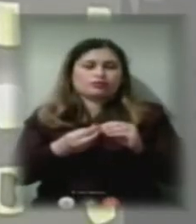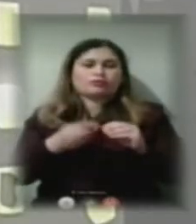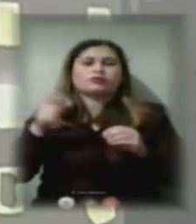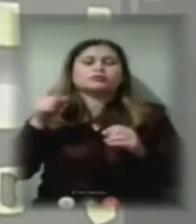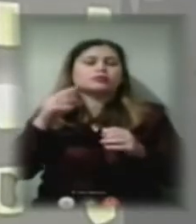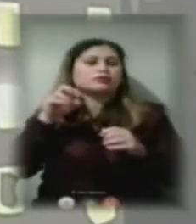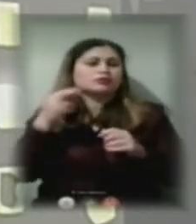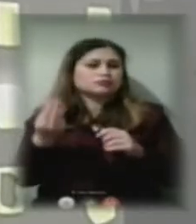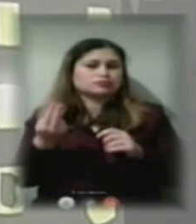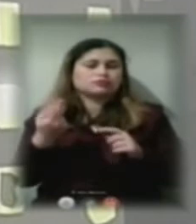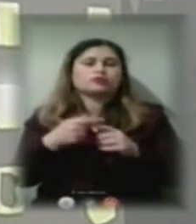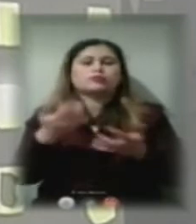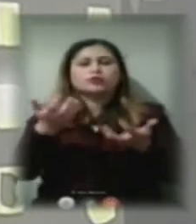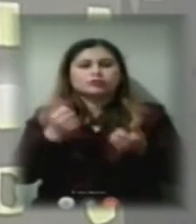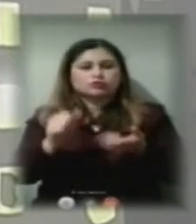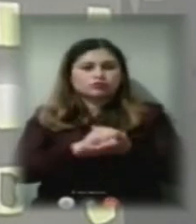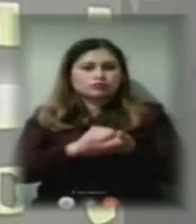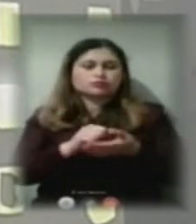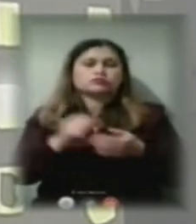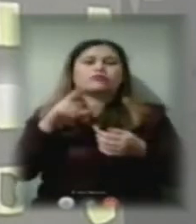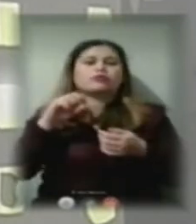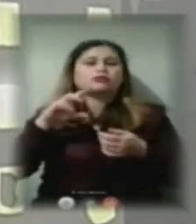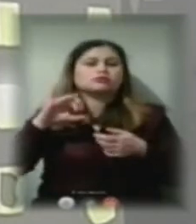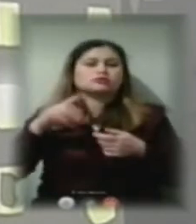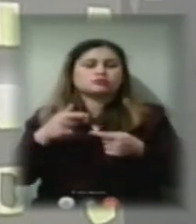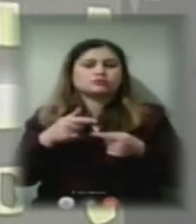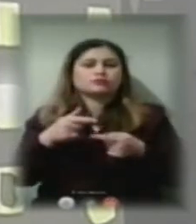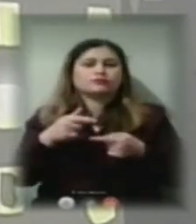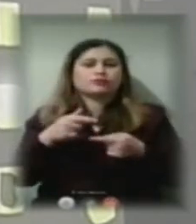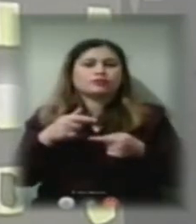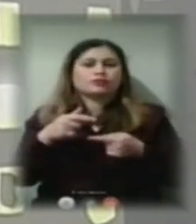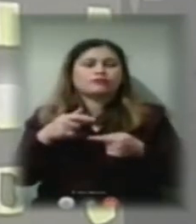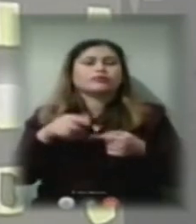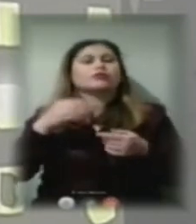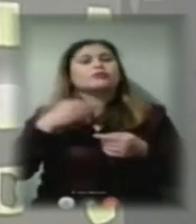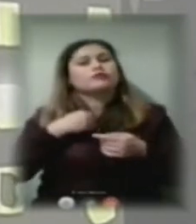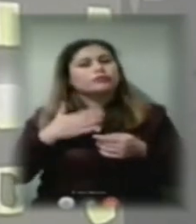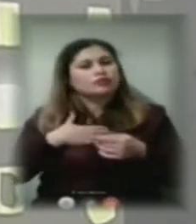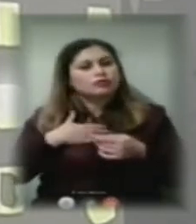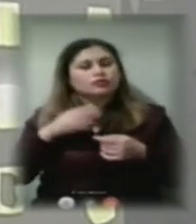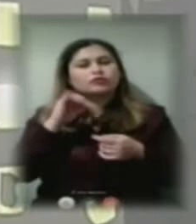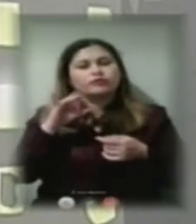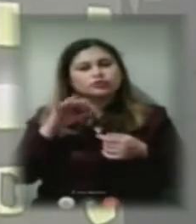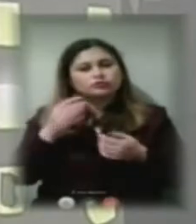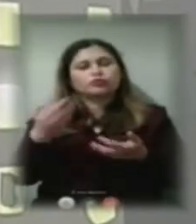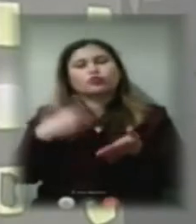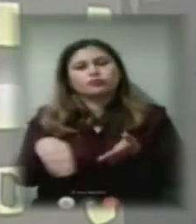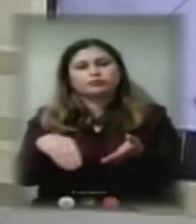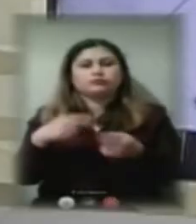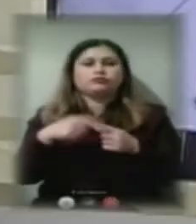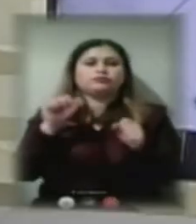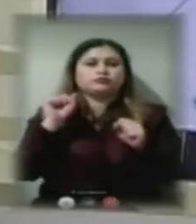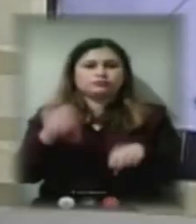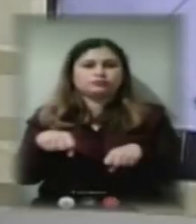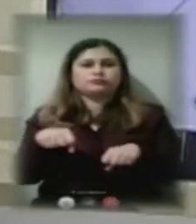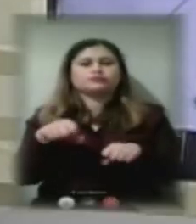прийняття до комунальної власності, щоб приватний інвестор зайшов і купив, або, можливо, взагалі відмовиться